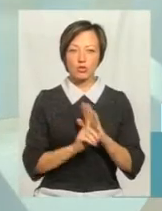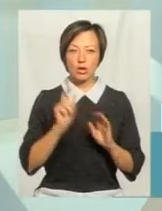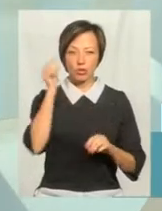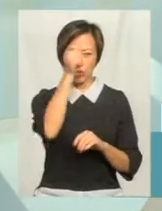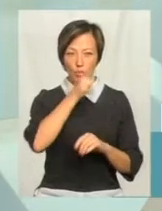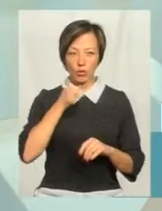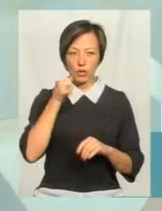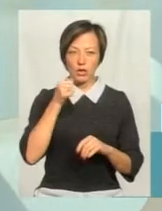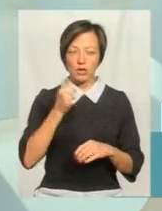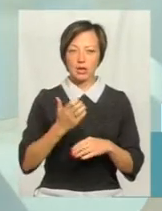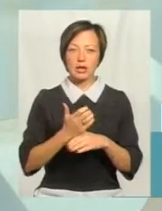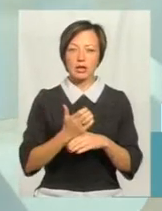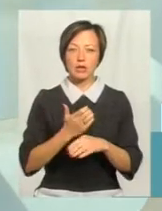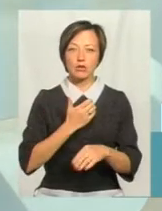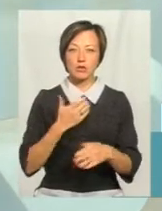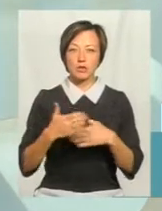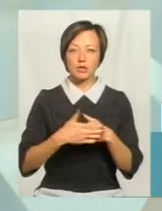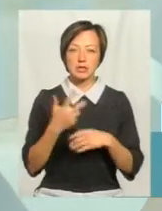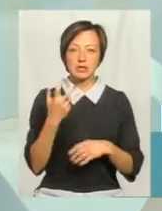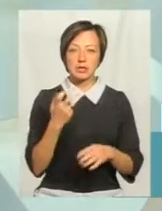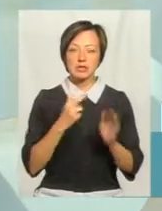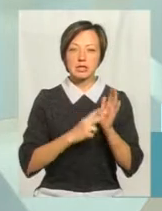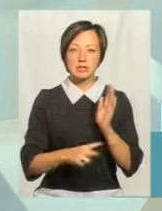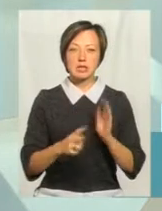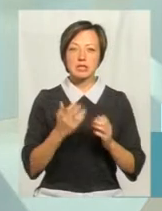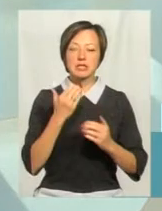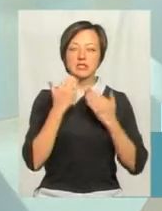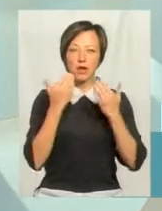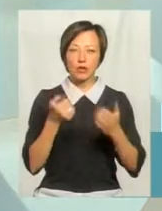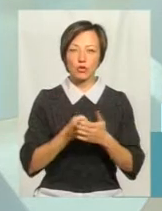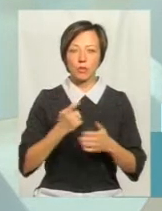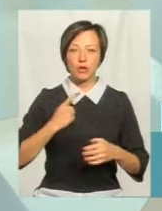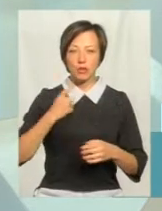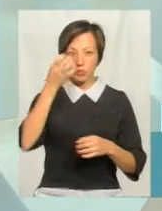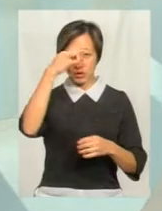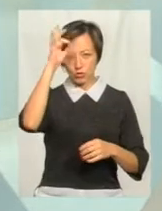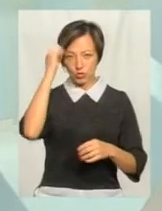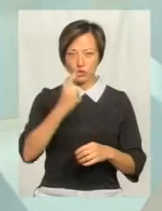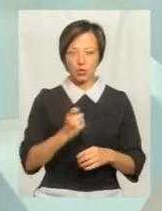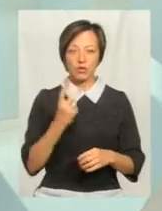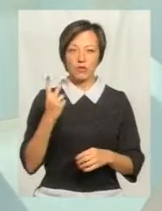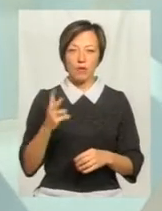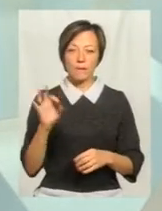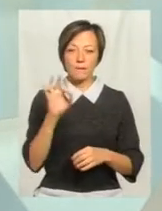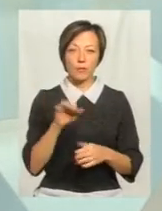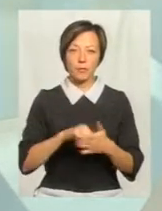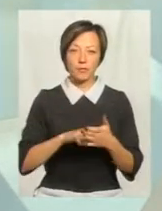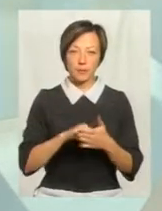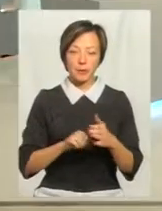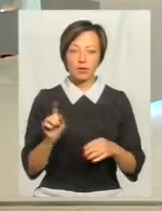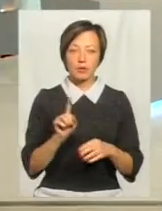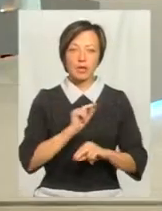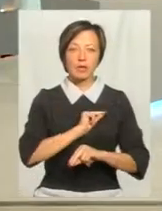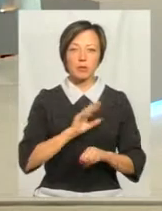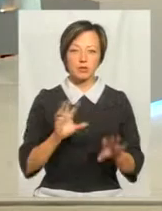року надійшло близько 370 звернень до патрульної лінії 102 по поводу того, що